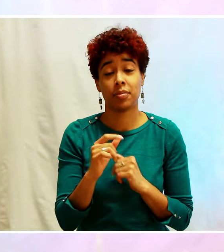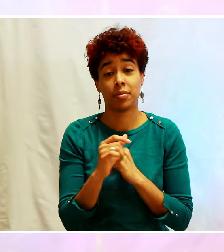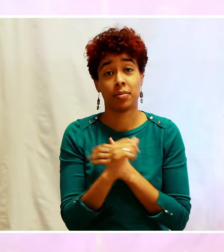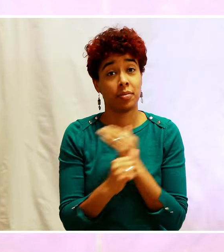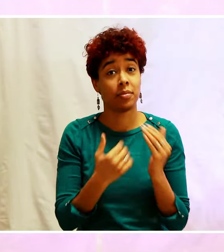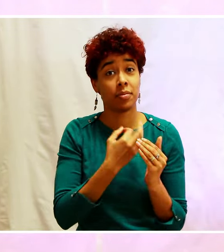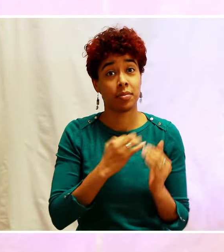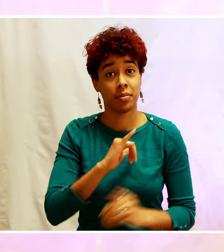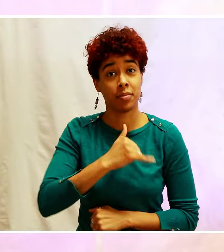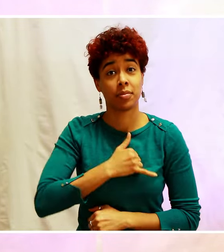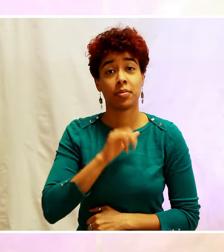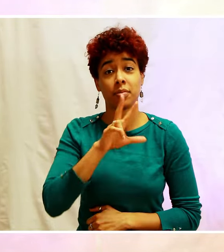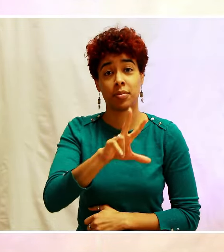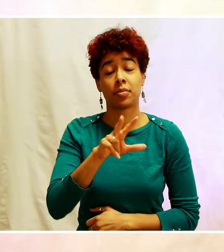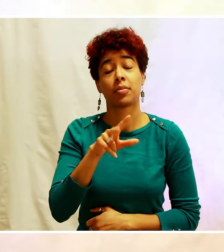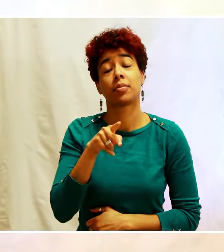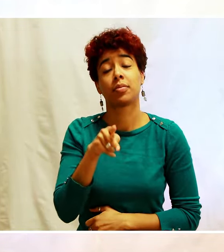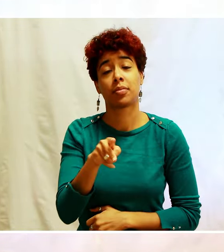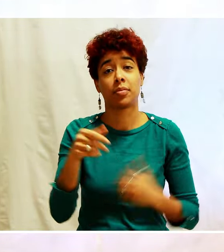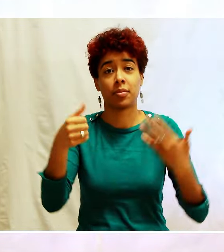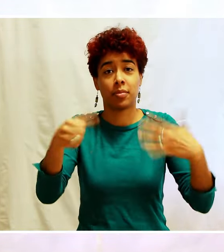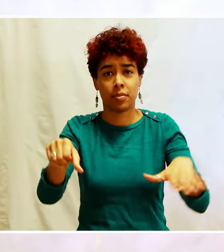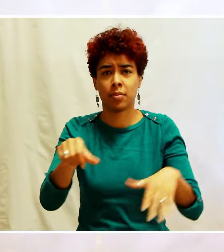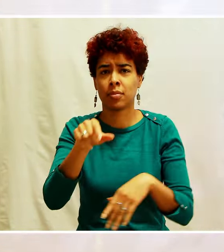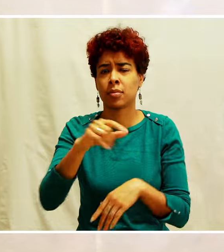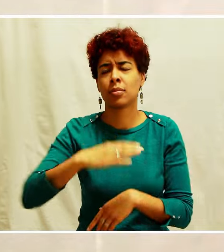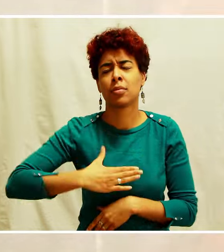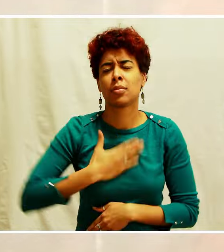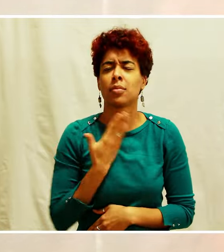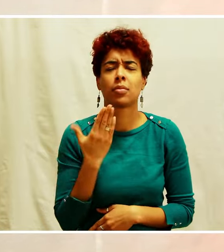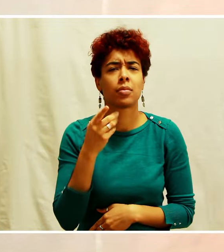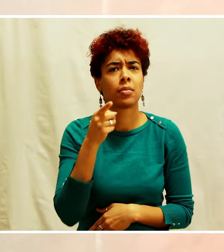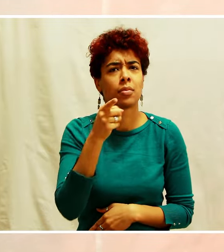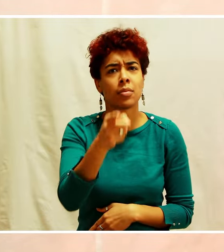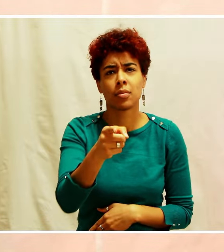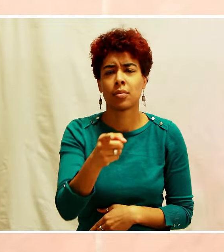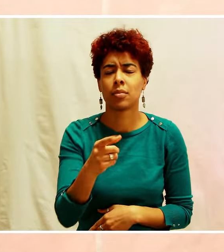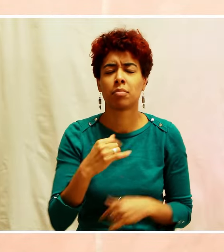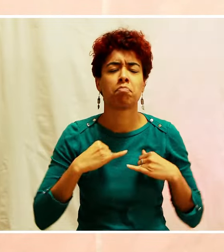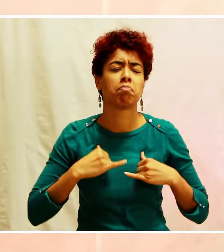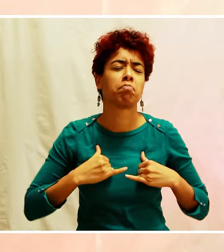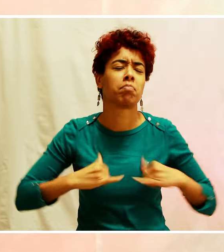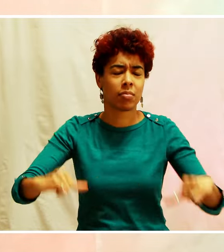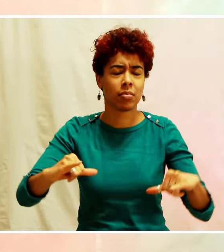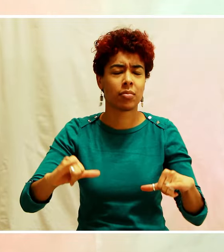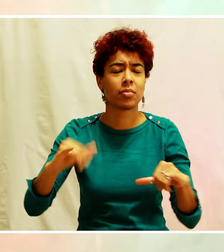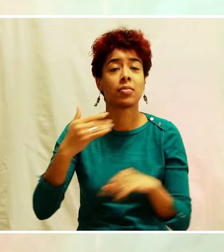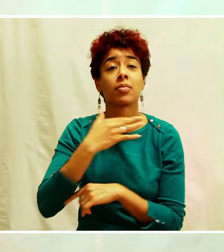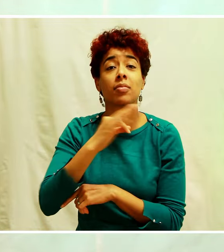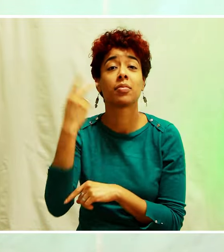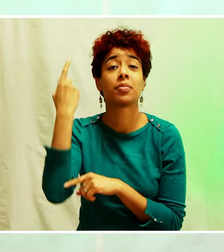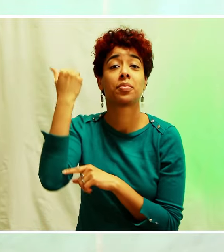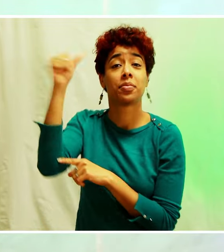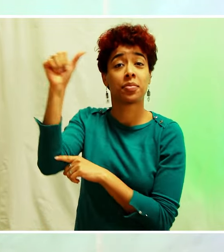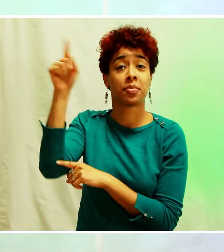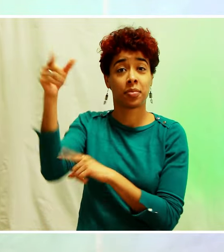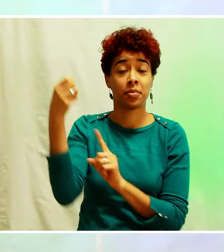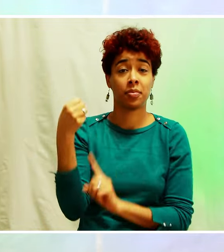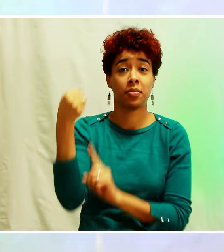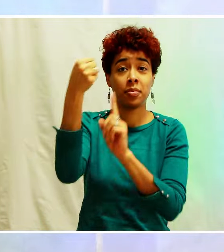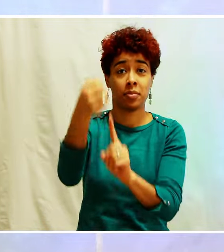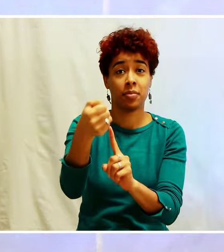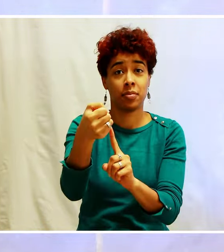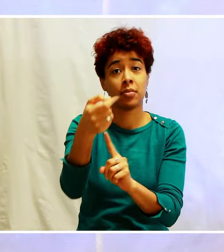16, que Dieu a tant aimé qu'il a donné son fils unique afin que tu ne périsses point et que tu aies même la vie